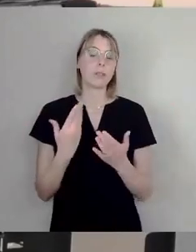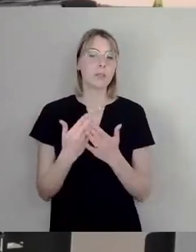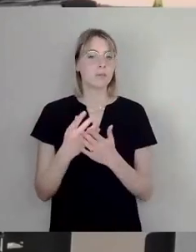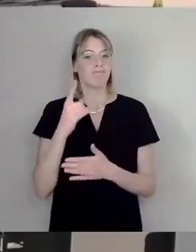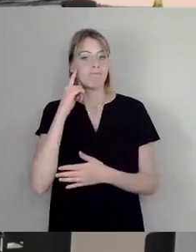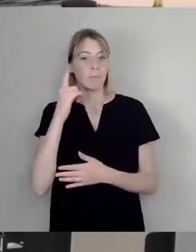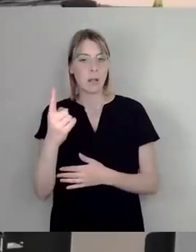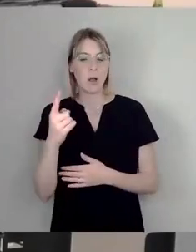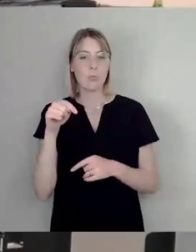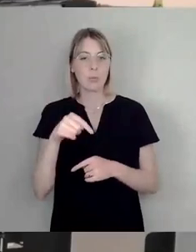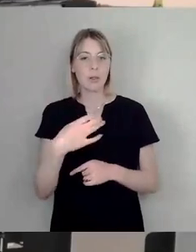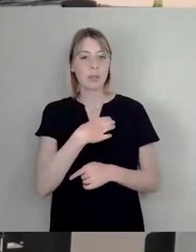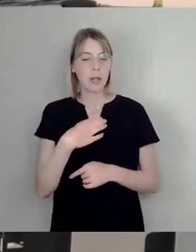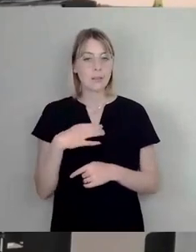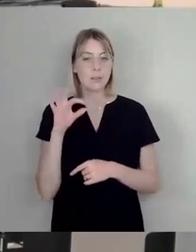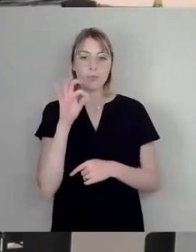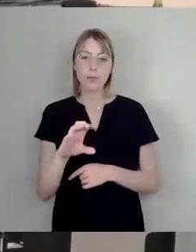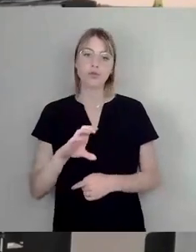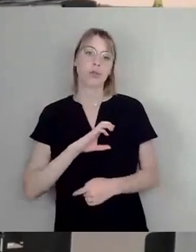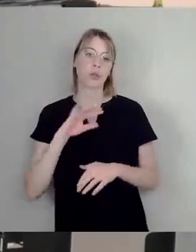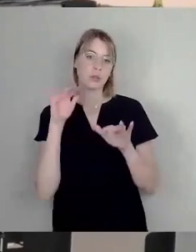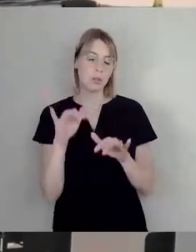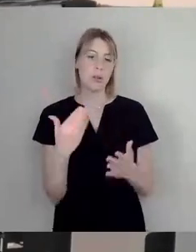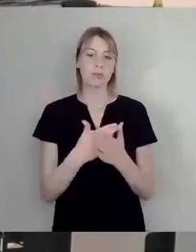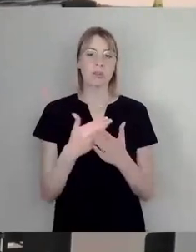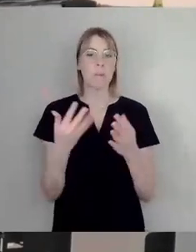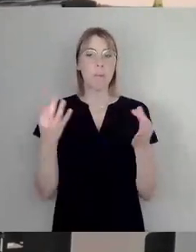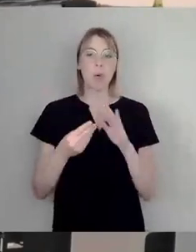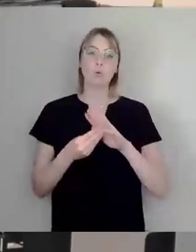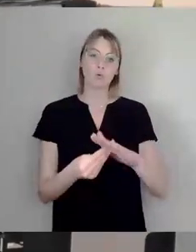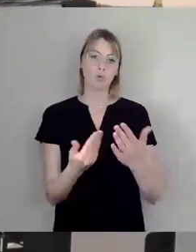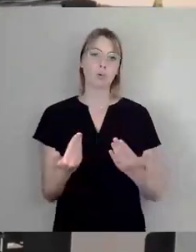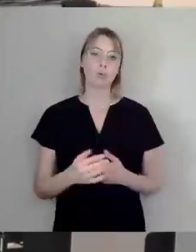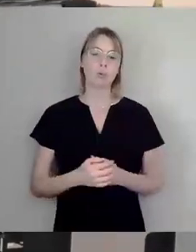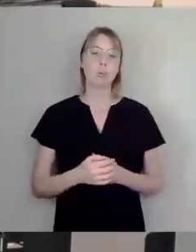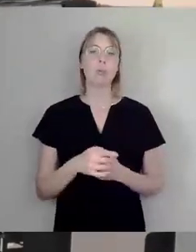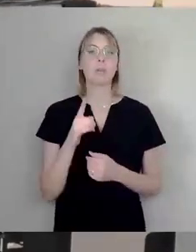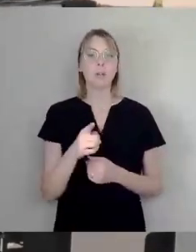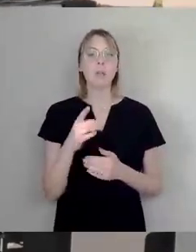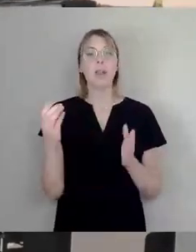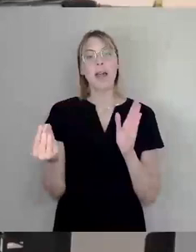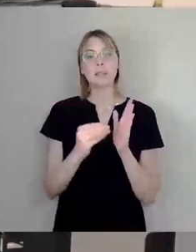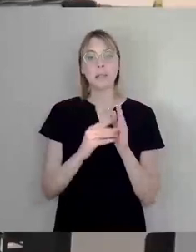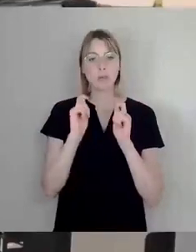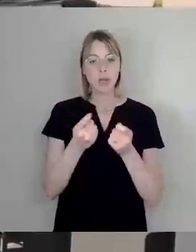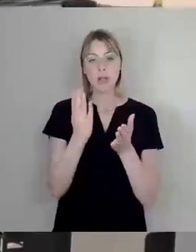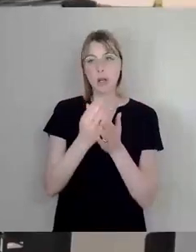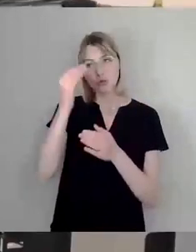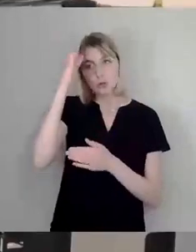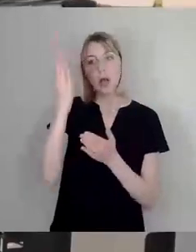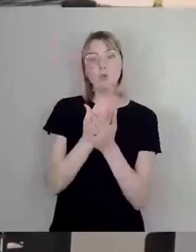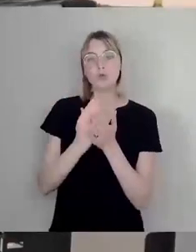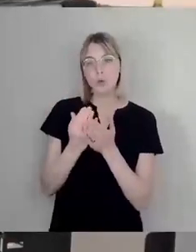Stadt hat. Und deswegen muss das unterstützt werden. Wir haben da diesen klugen Ersetzungsantrag formuliert, um den es jetzt auch gleich gehen wird. Der